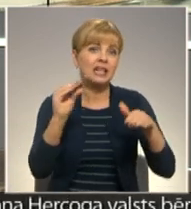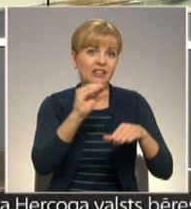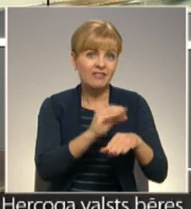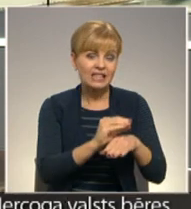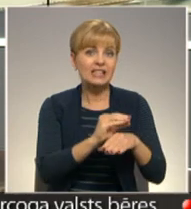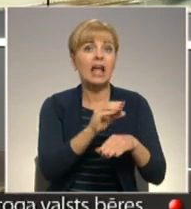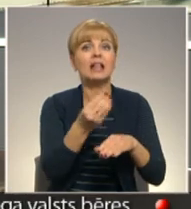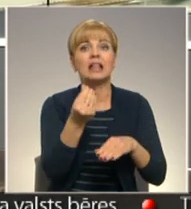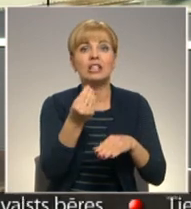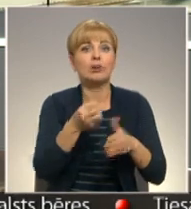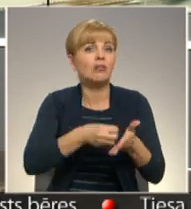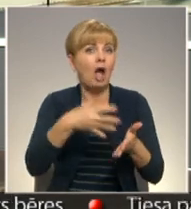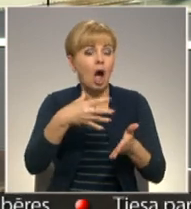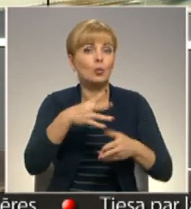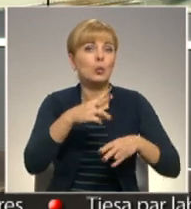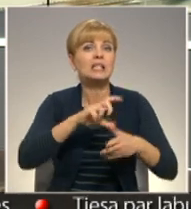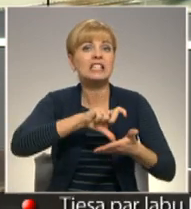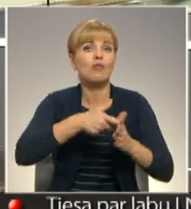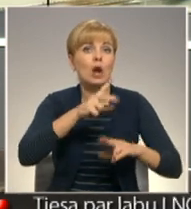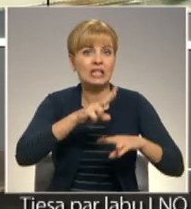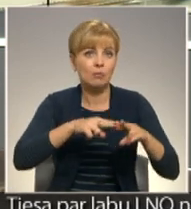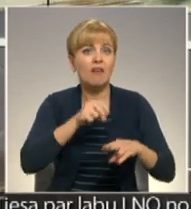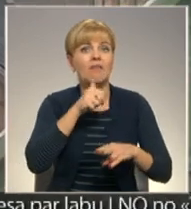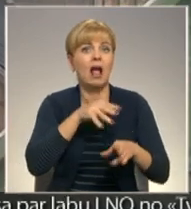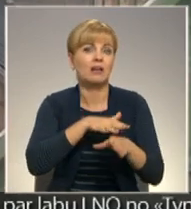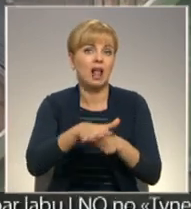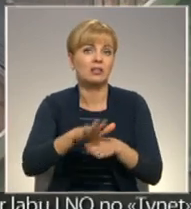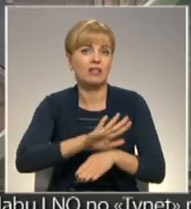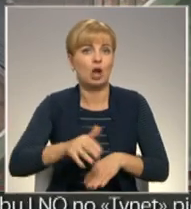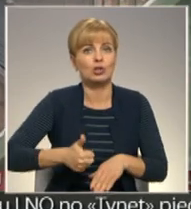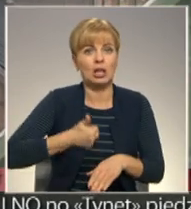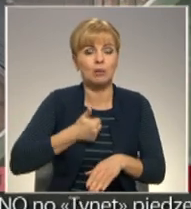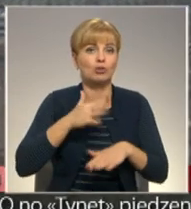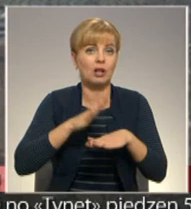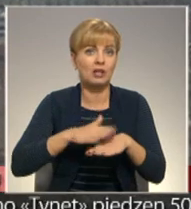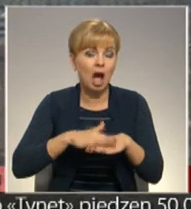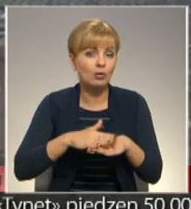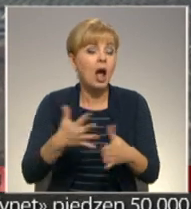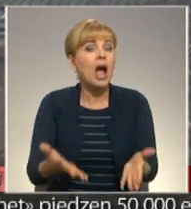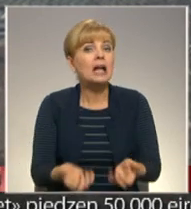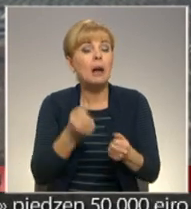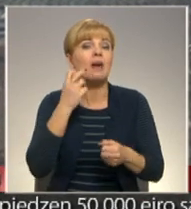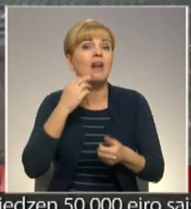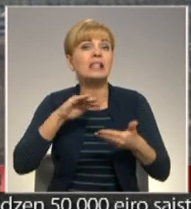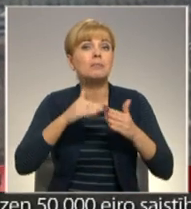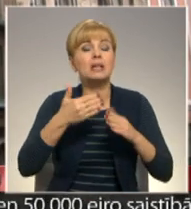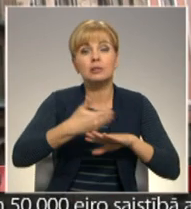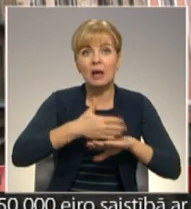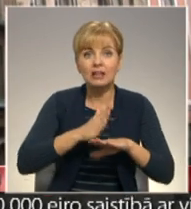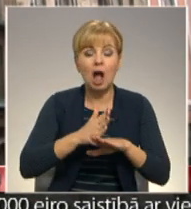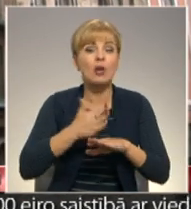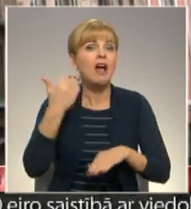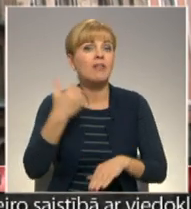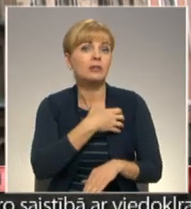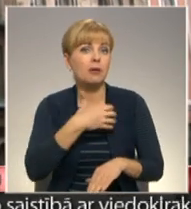īpašu un tirgu. Stāstā Kurzemestelīzija. Lai glābtu brūkošo vecpilsētas daļu, Ventspils pašvaldība